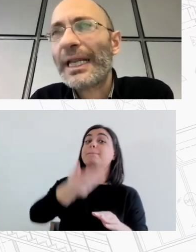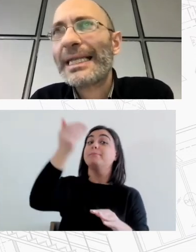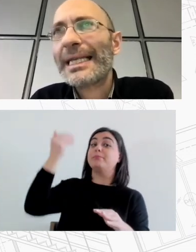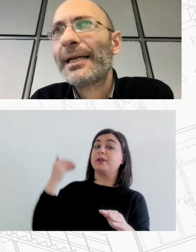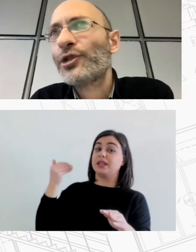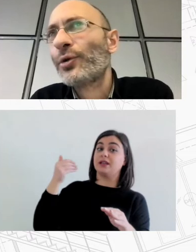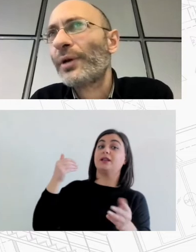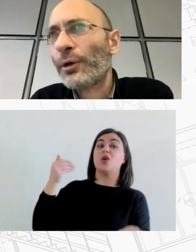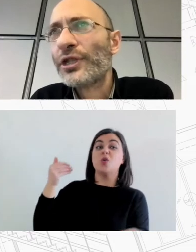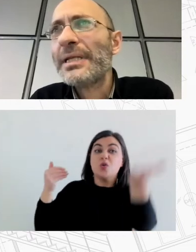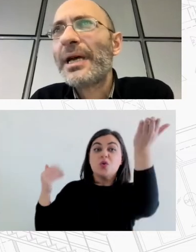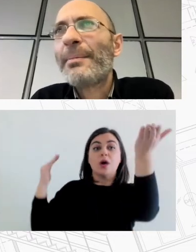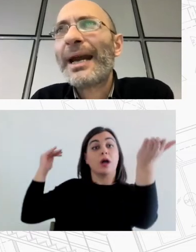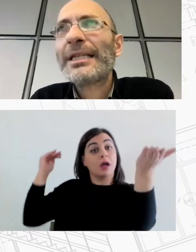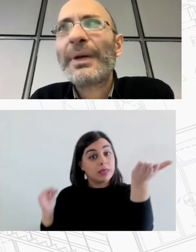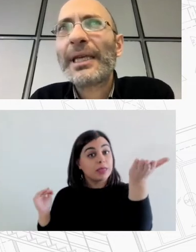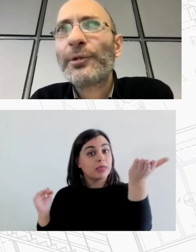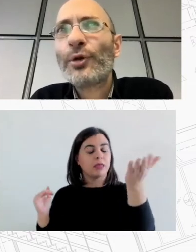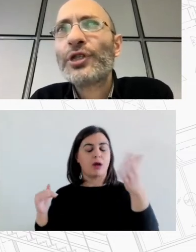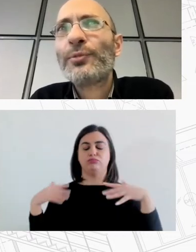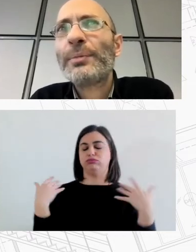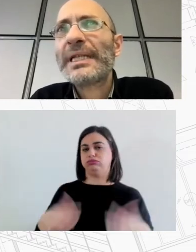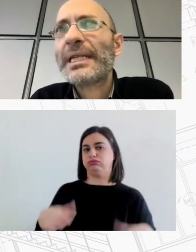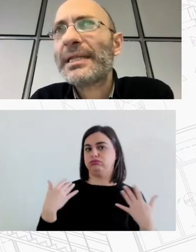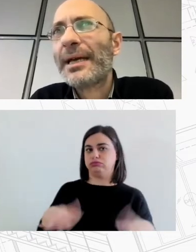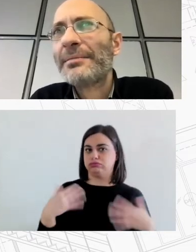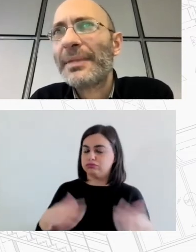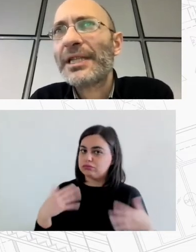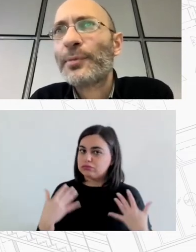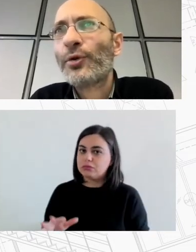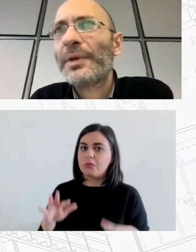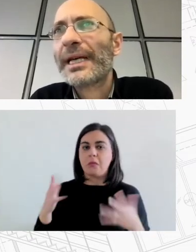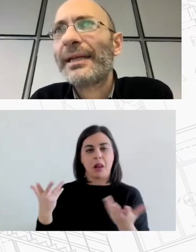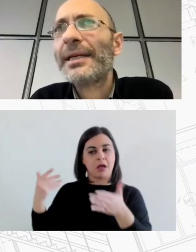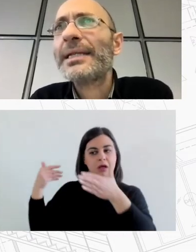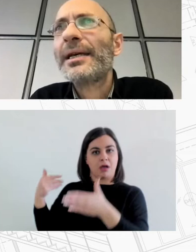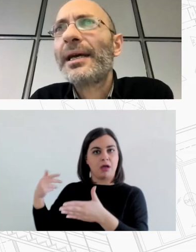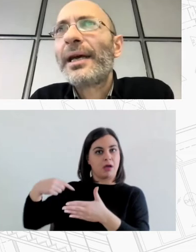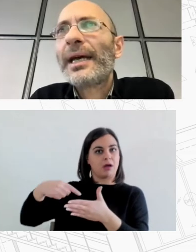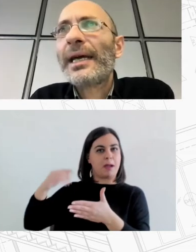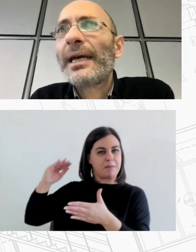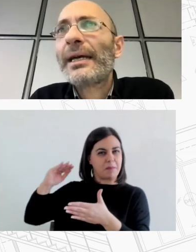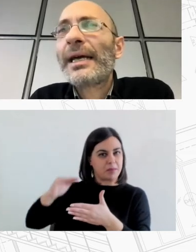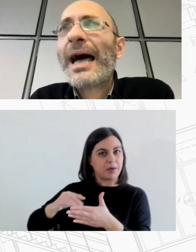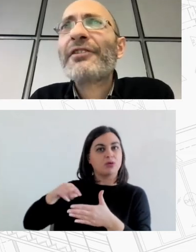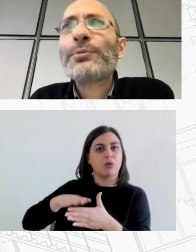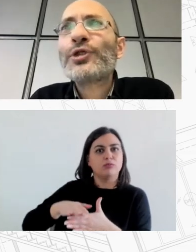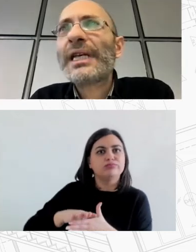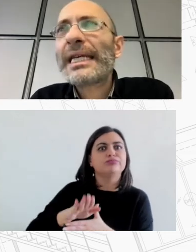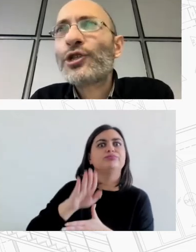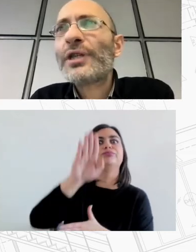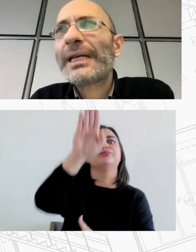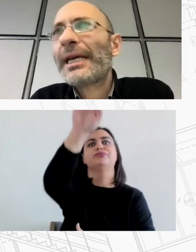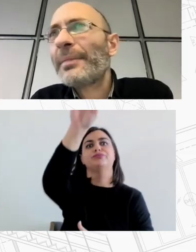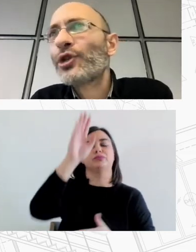το 2011 στο 2020 παρά τη σημαντική πτώση που υπέστησαν στα μέσα της προηγούμενης δεκαετίας αύξηση που